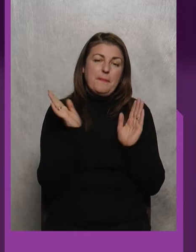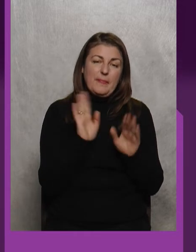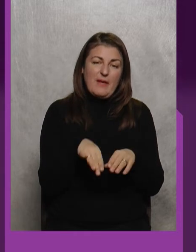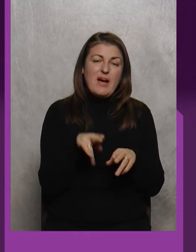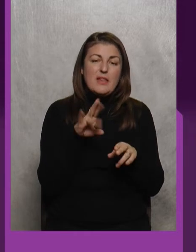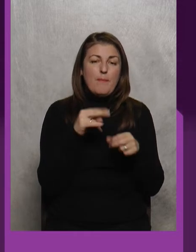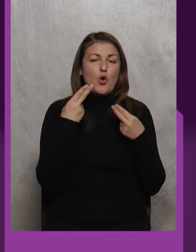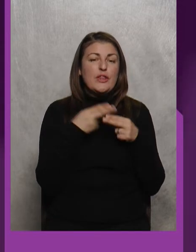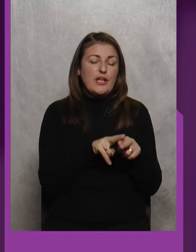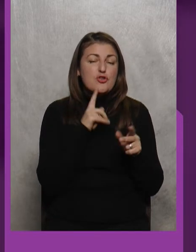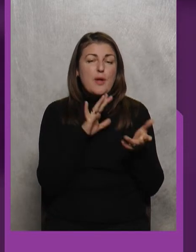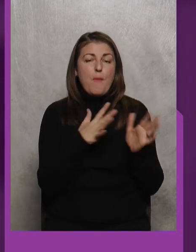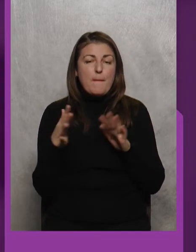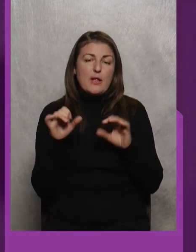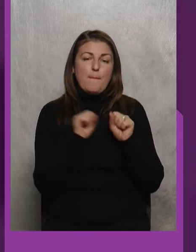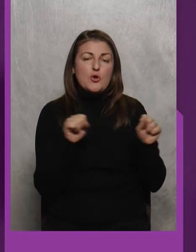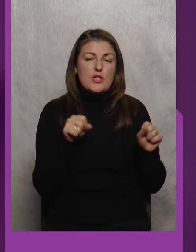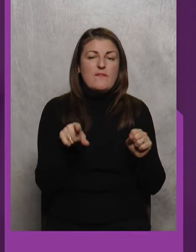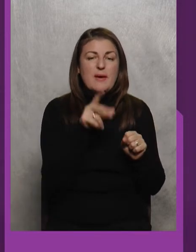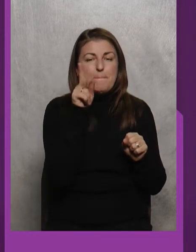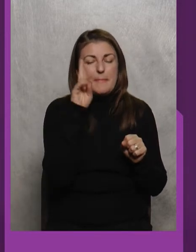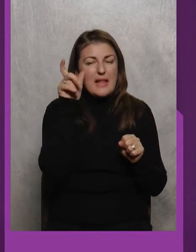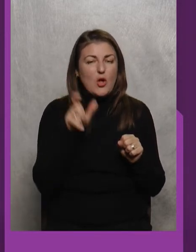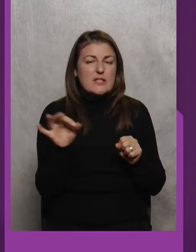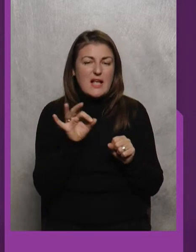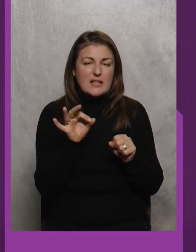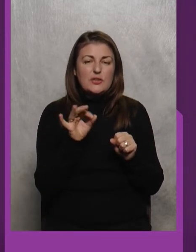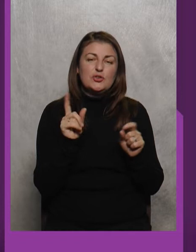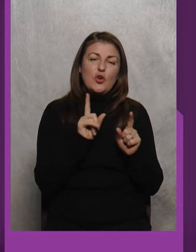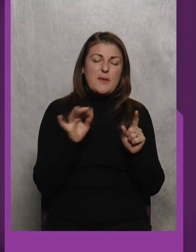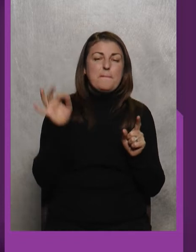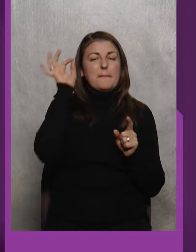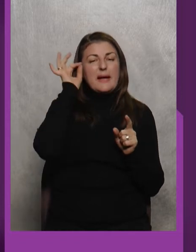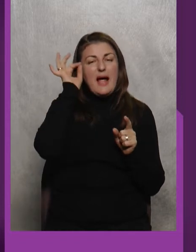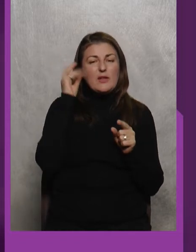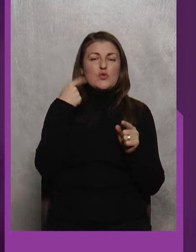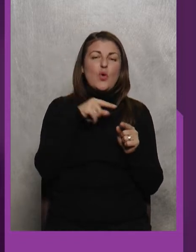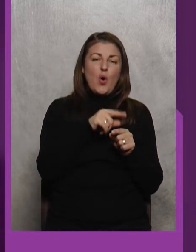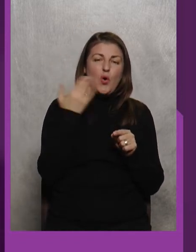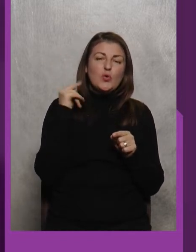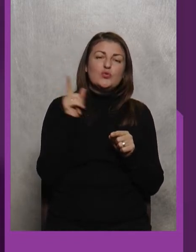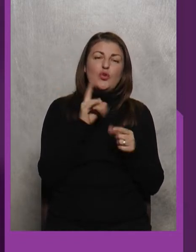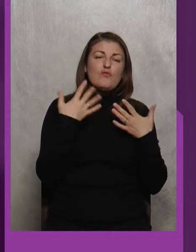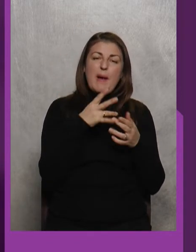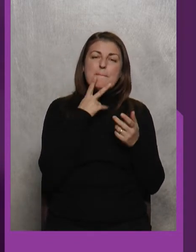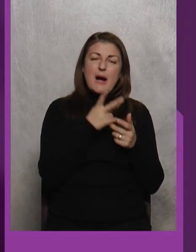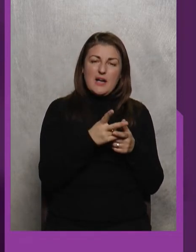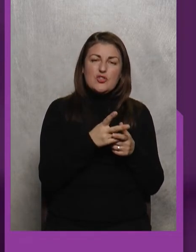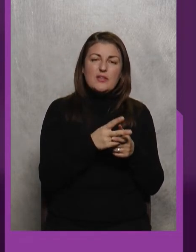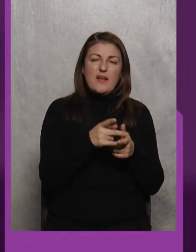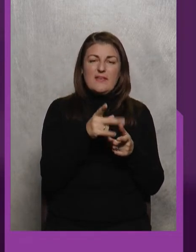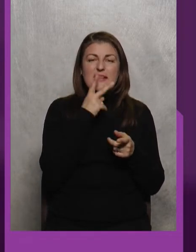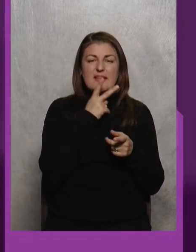по технічних моментах Можливо ви, пане Олександре, щось Пригадуєте з того, що вже бачили Ви